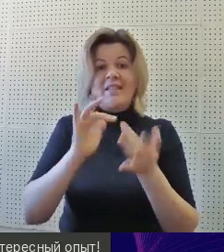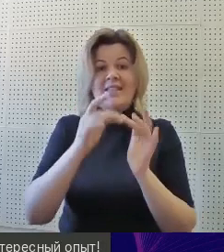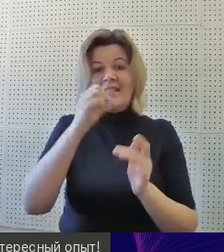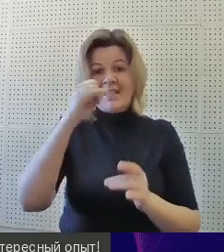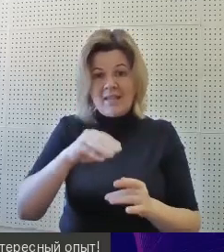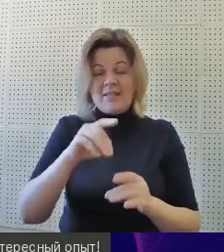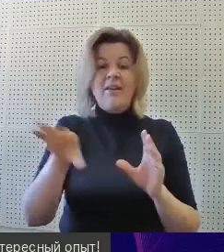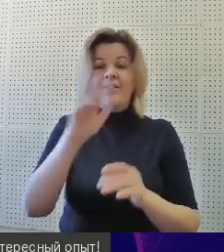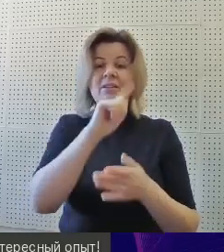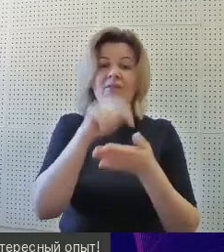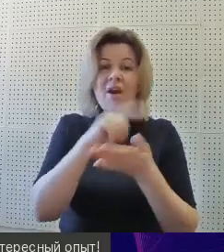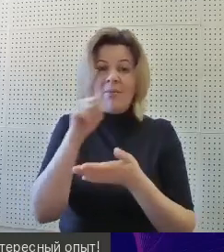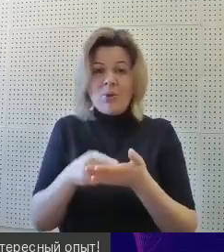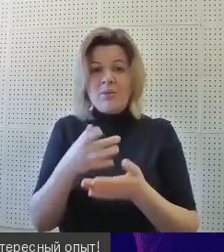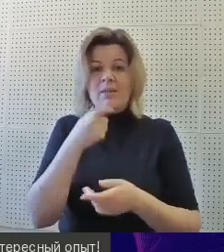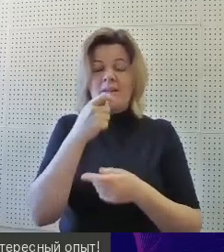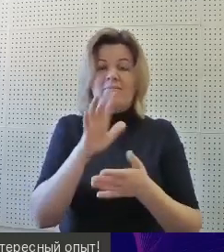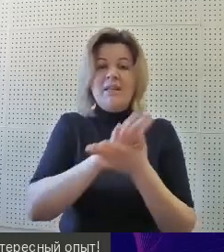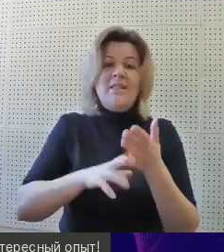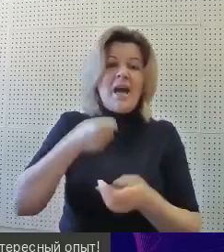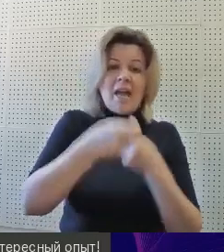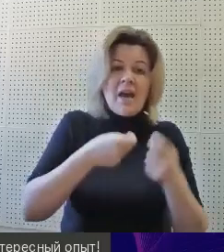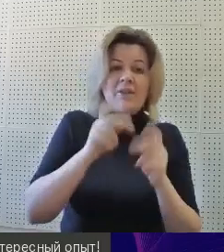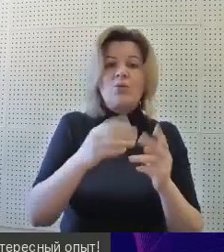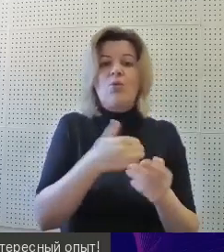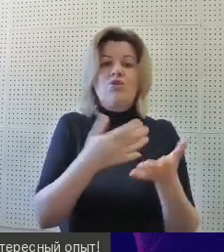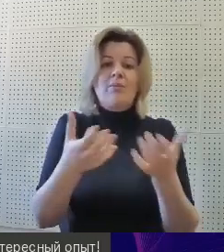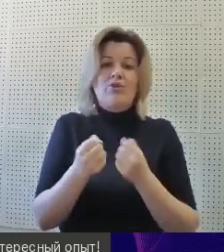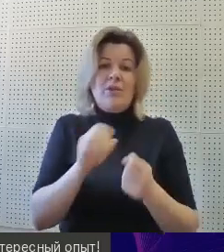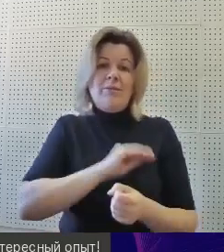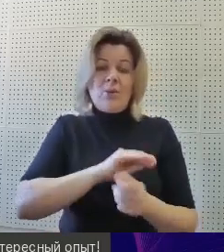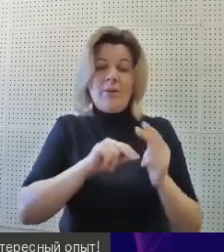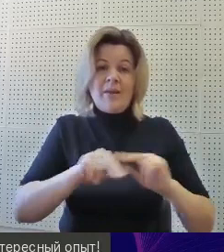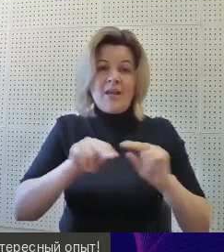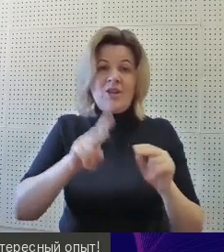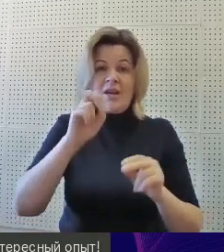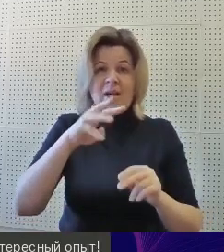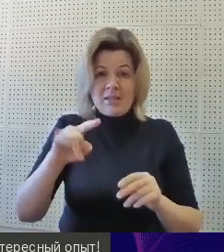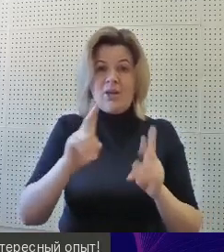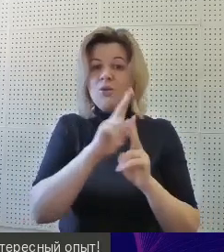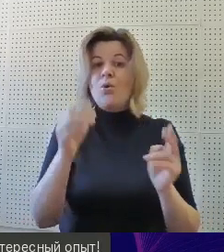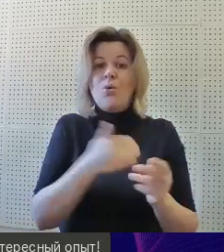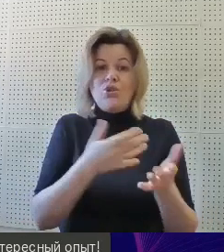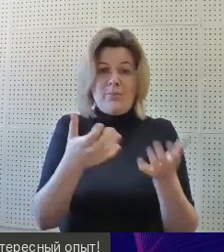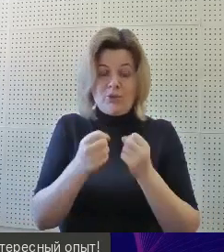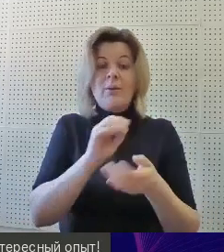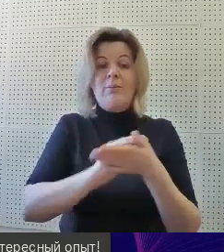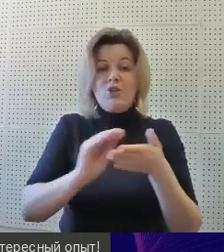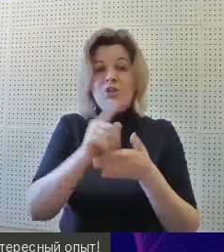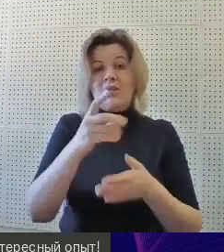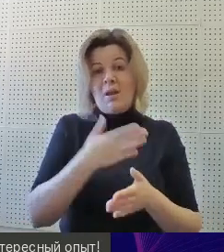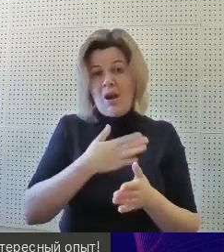вопросы и заявки, кто хочет себе психологопедагогические карты от нас получить, пожалуйста, пишите. Вот моя почта